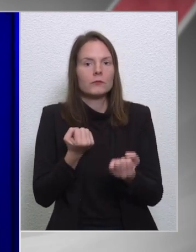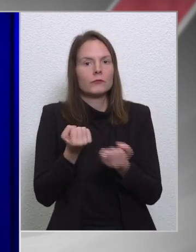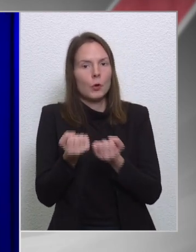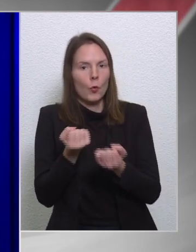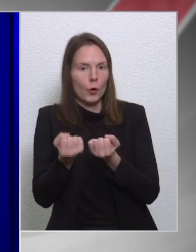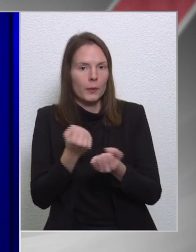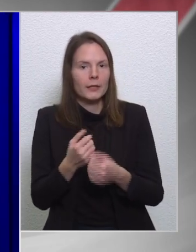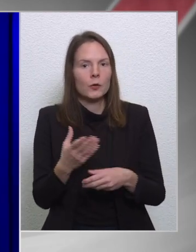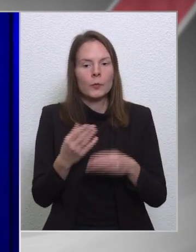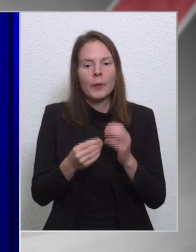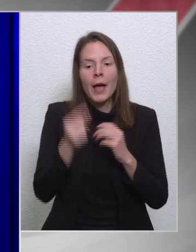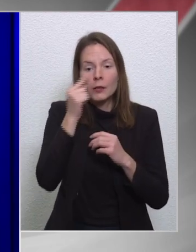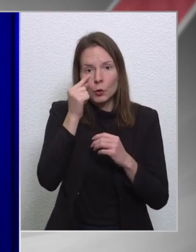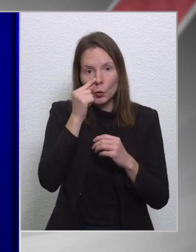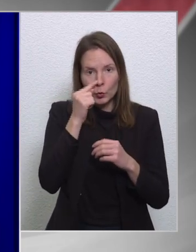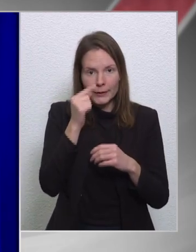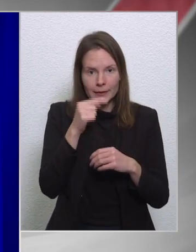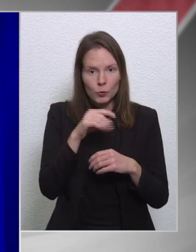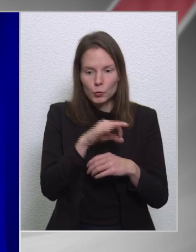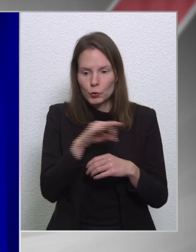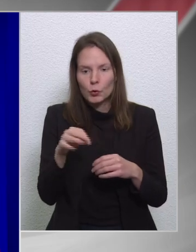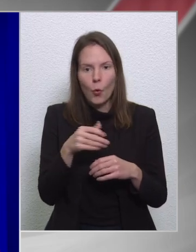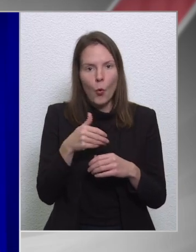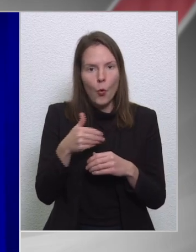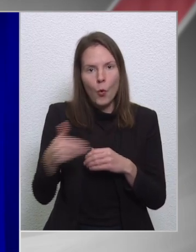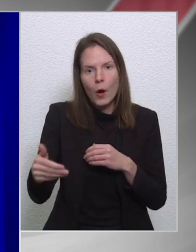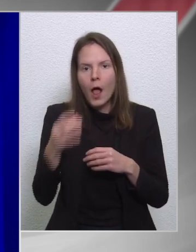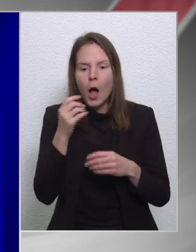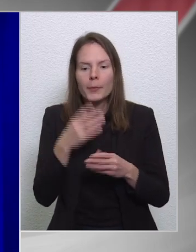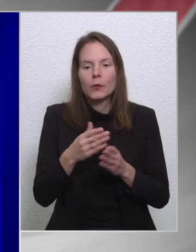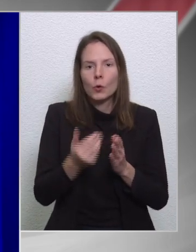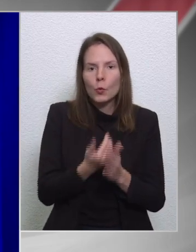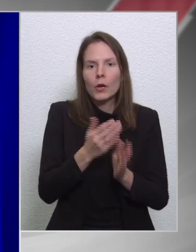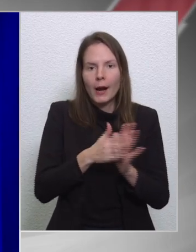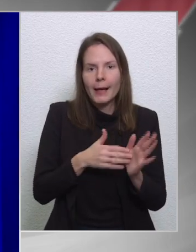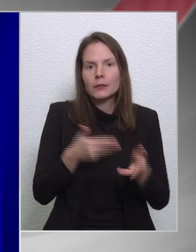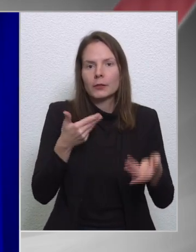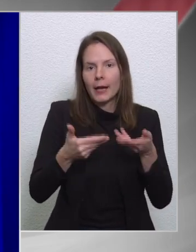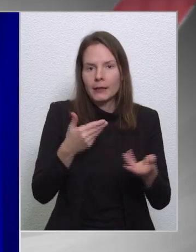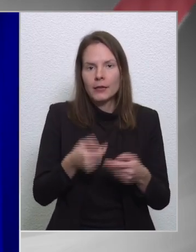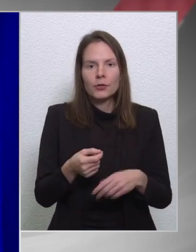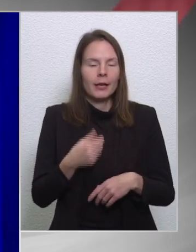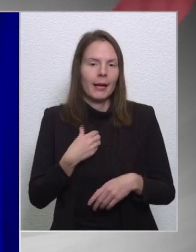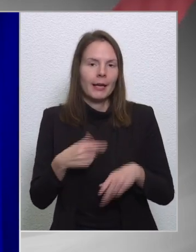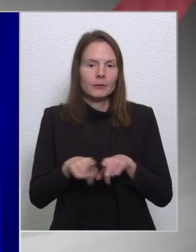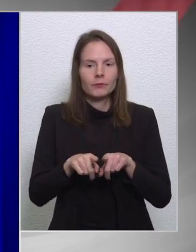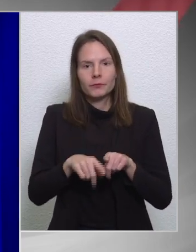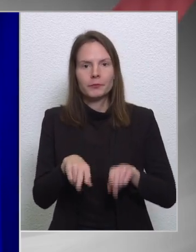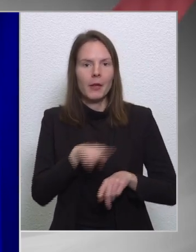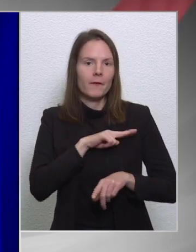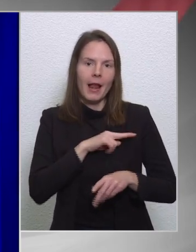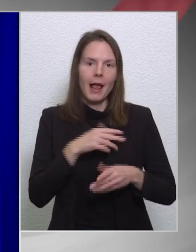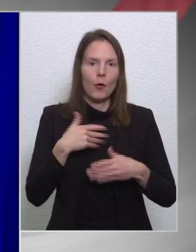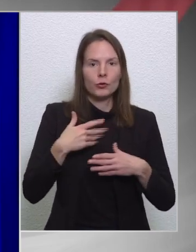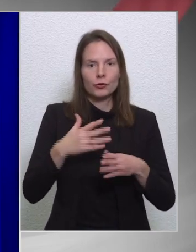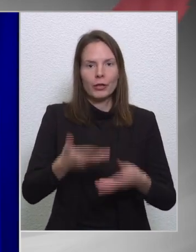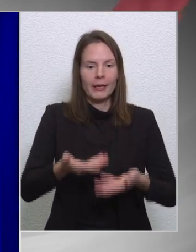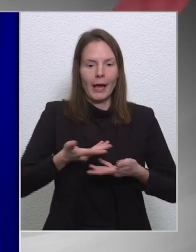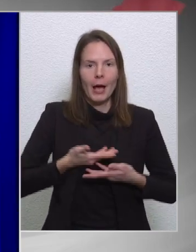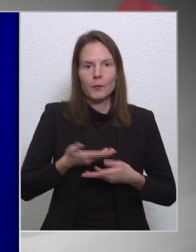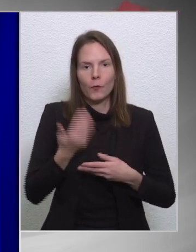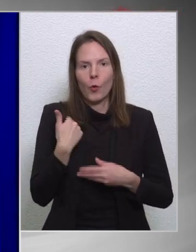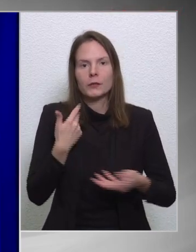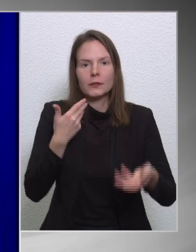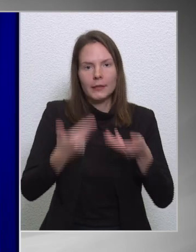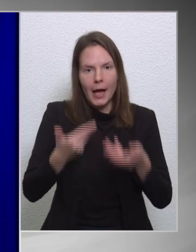júniustól kezdve, amikor újrakezdtük a tárgyalásokat, és amikor az ilyen felelősségi körönbe kerültek a tárgyalások, onnantól